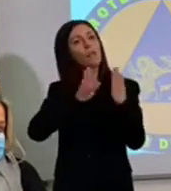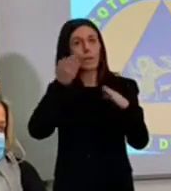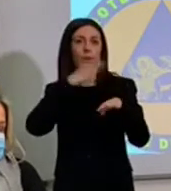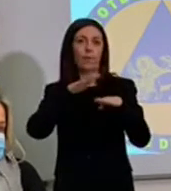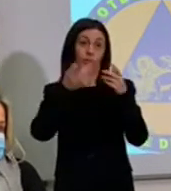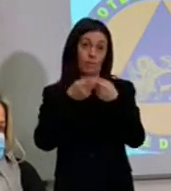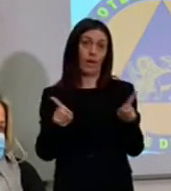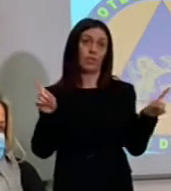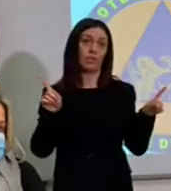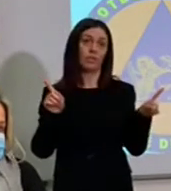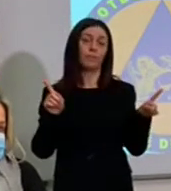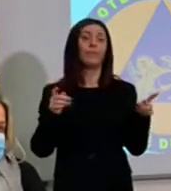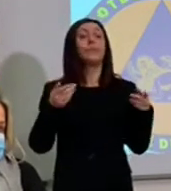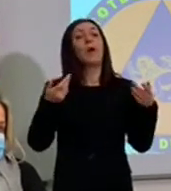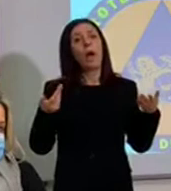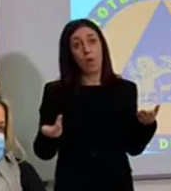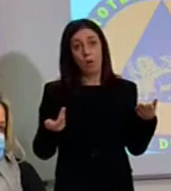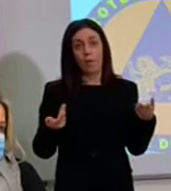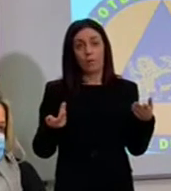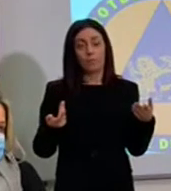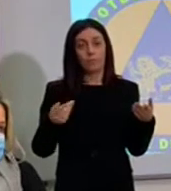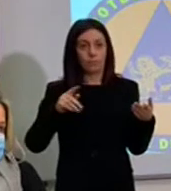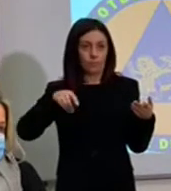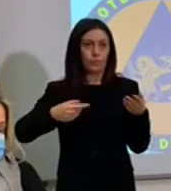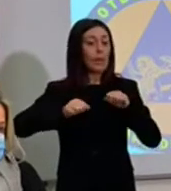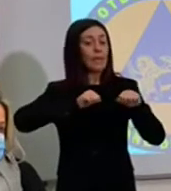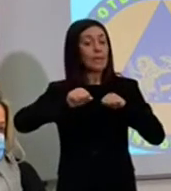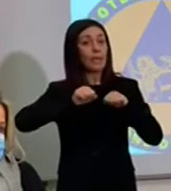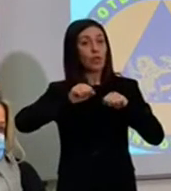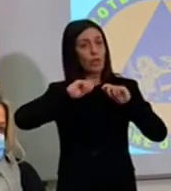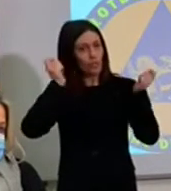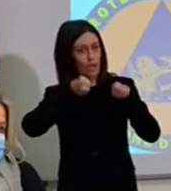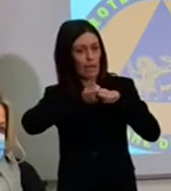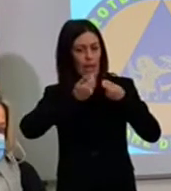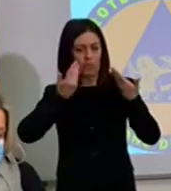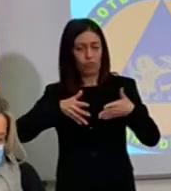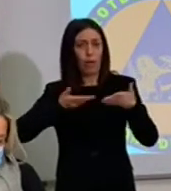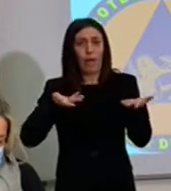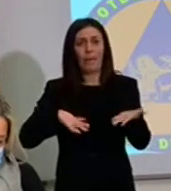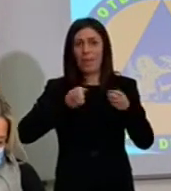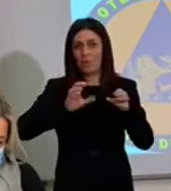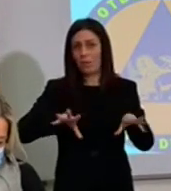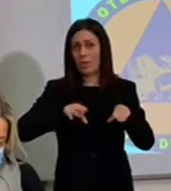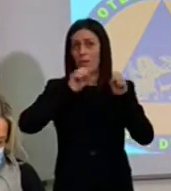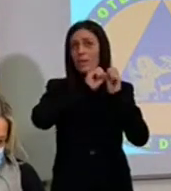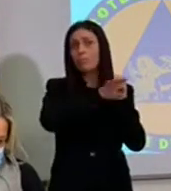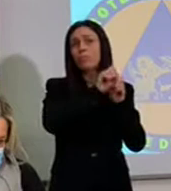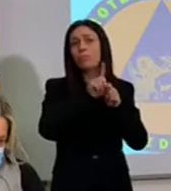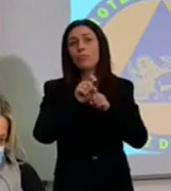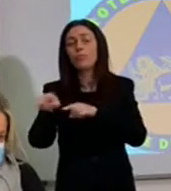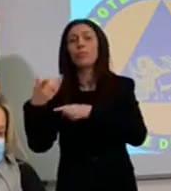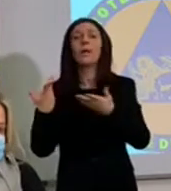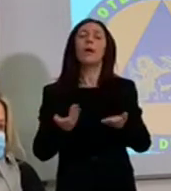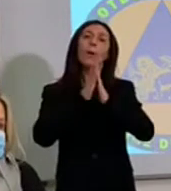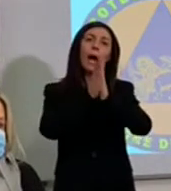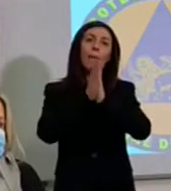questa nuova nota che verrà inviata da tutti i direttori generali già in queste ore ed è un appello che si fa a